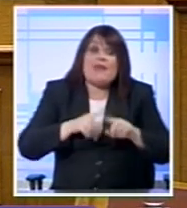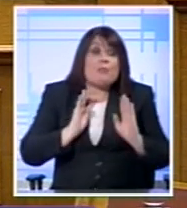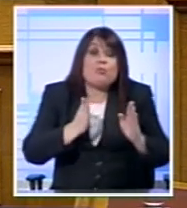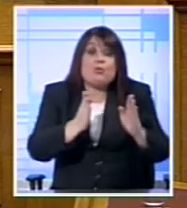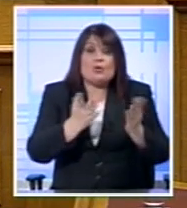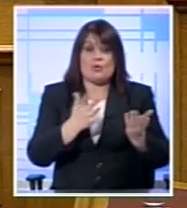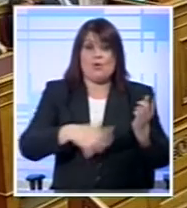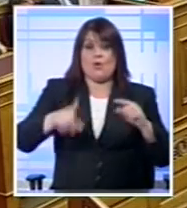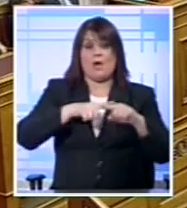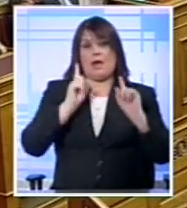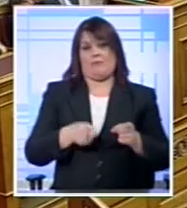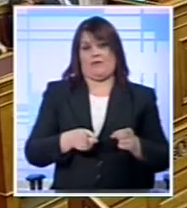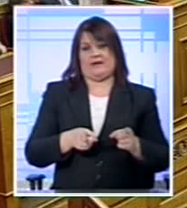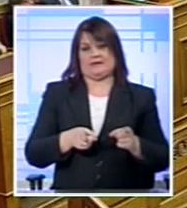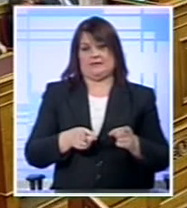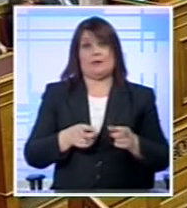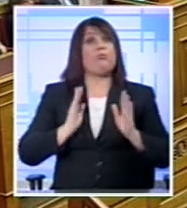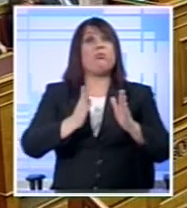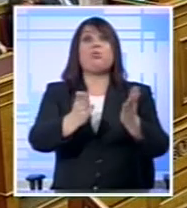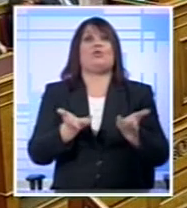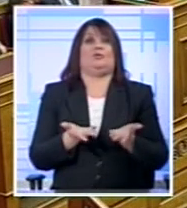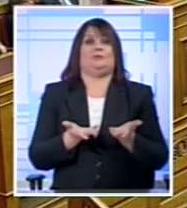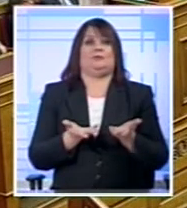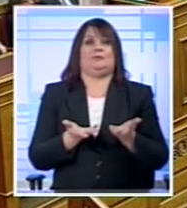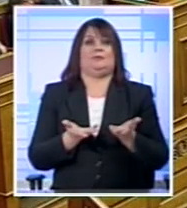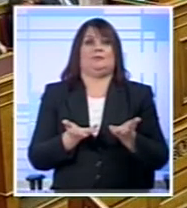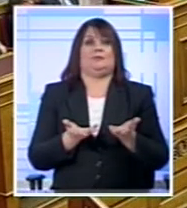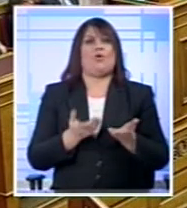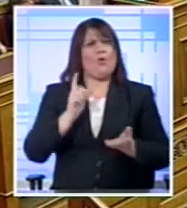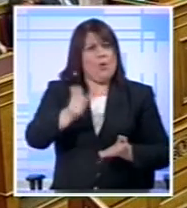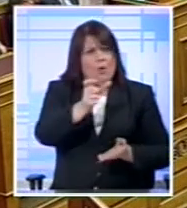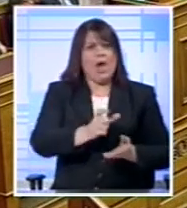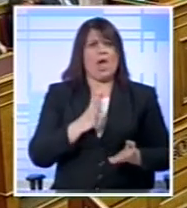απόφαση όλων των Ελλήνων Για το που θα πάμε Και να εκφραστεί κάθε ελληνική οικογένεια